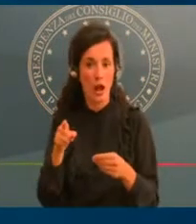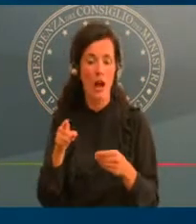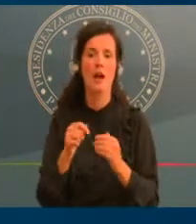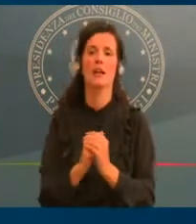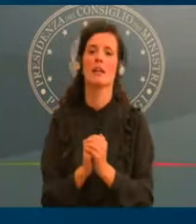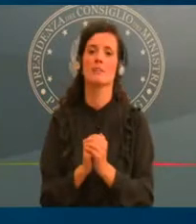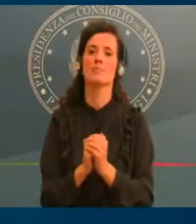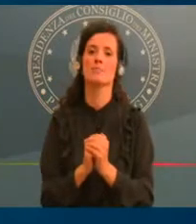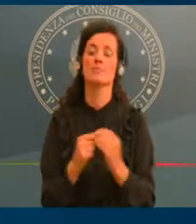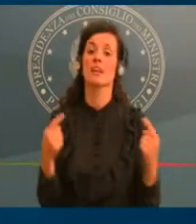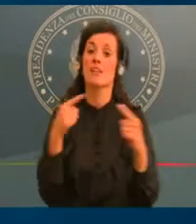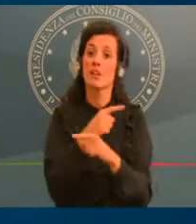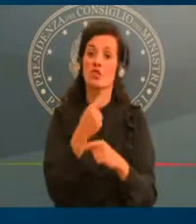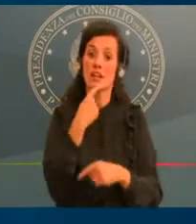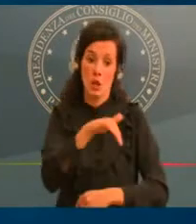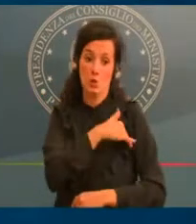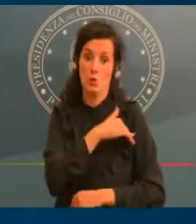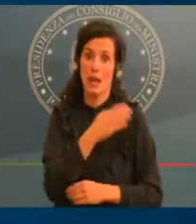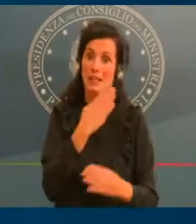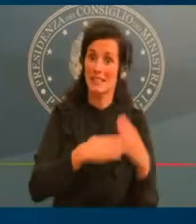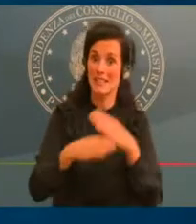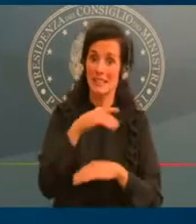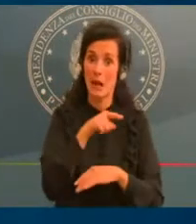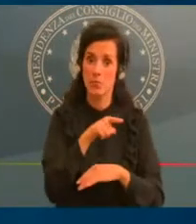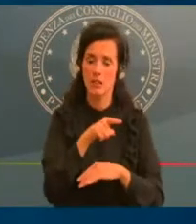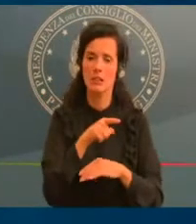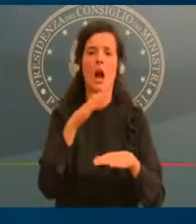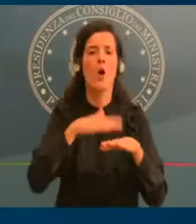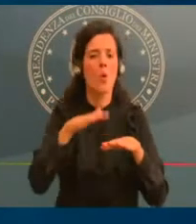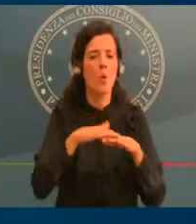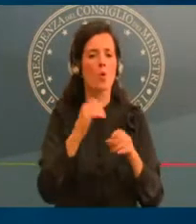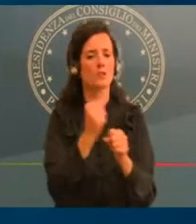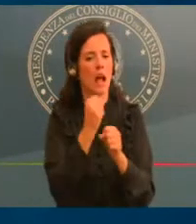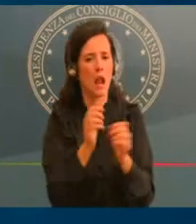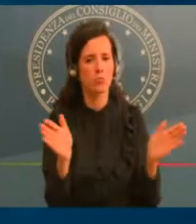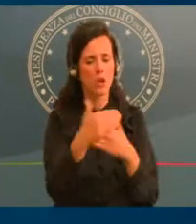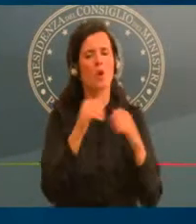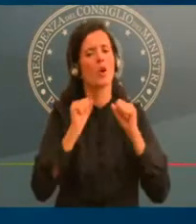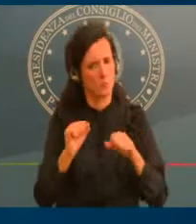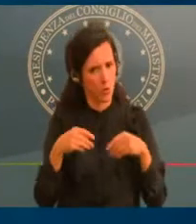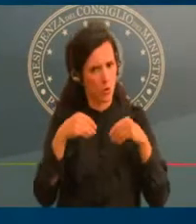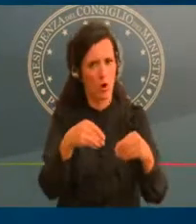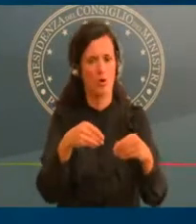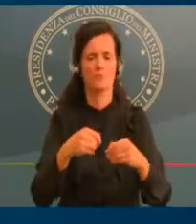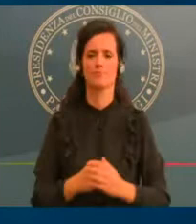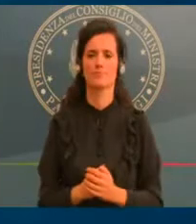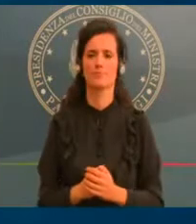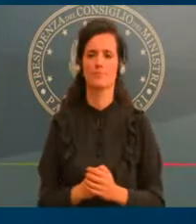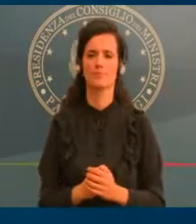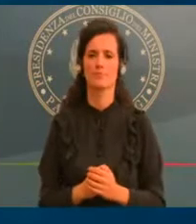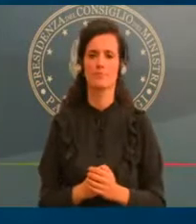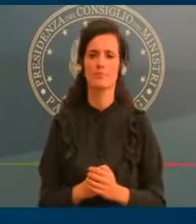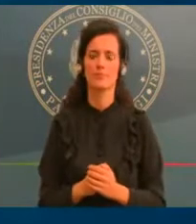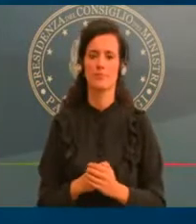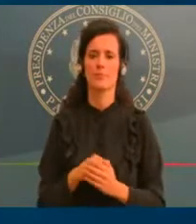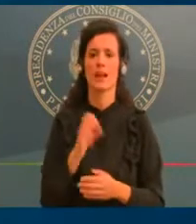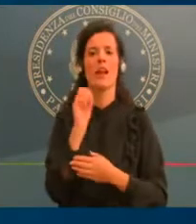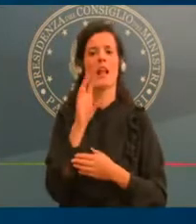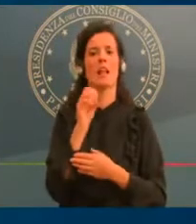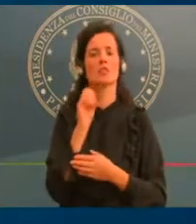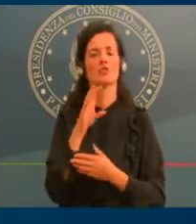Continuano invece le lezioni in presenza per le scuole dell'infanzia, le scuole elementari e le scuole medie.